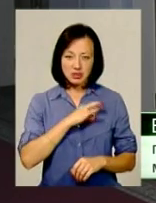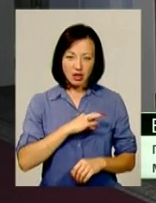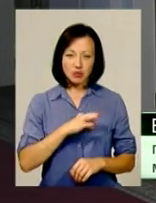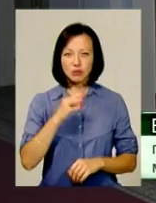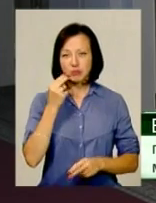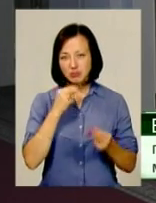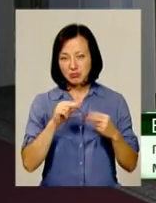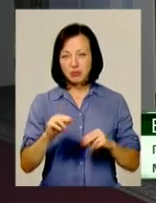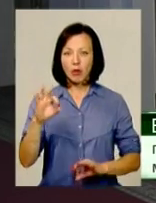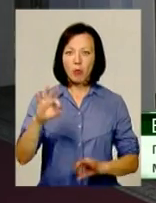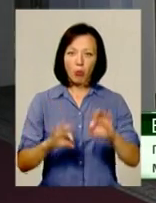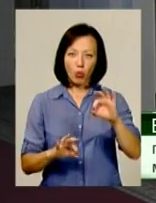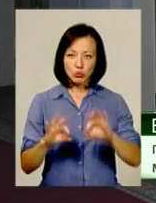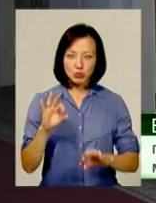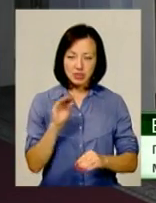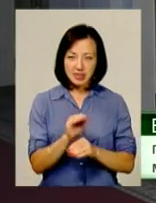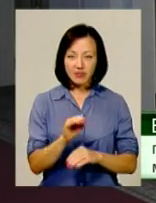преференцій, з відповідних бонусів.